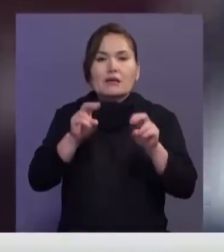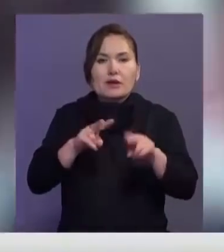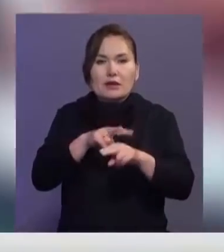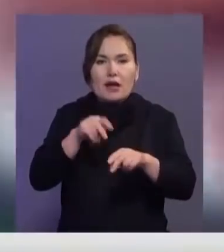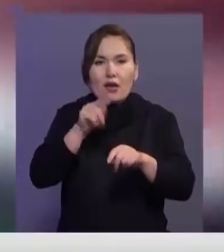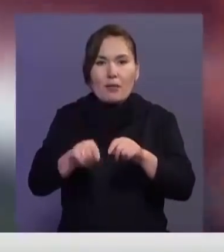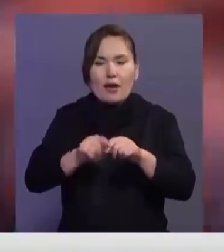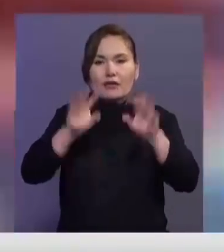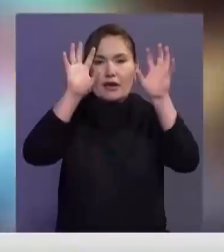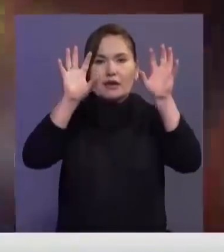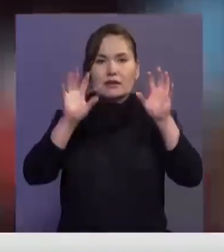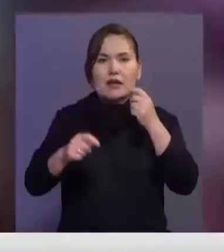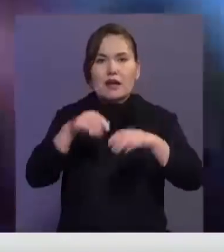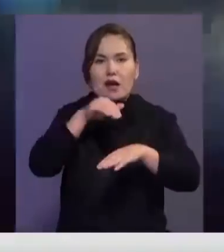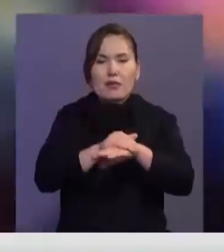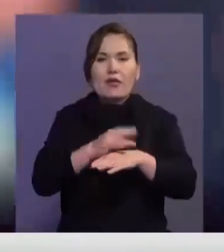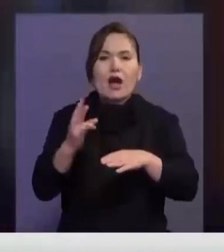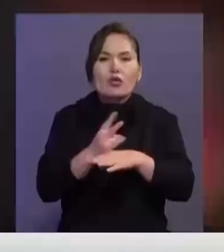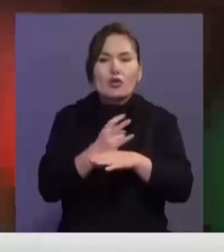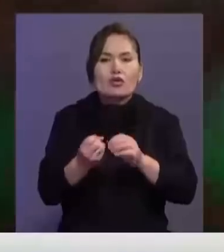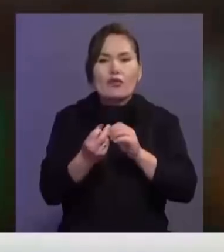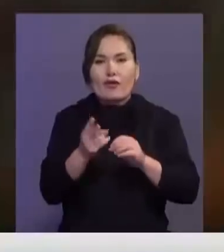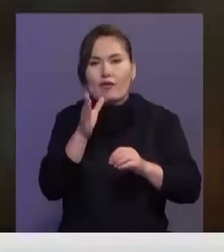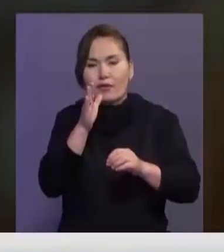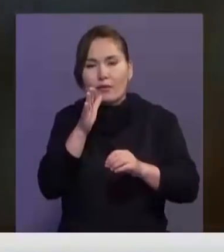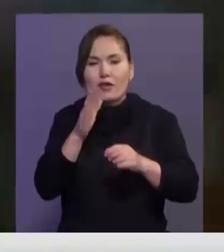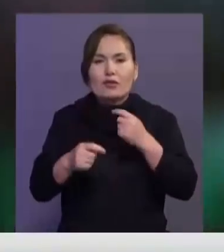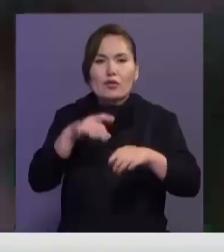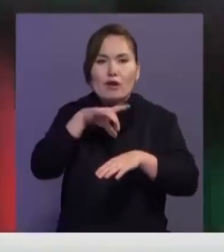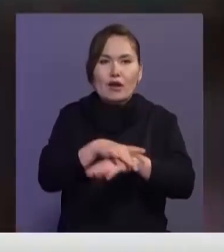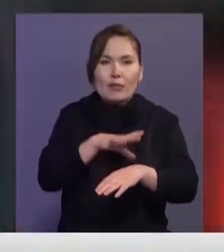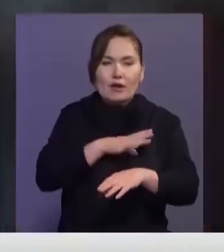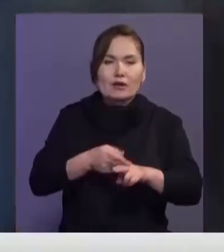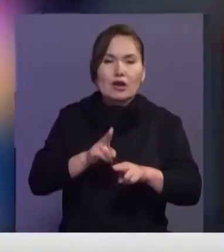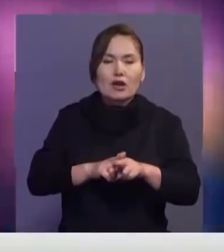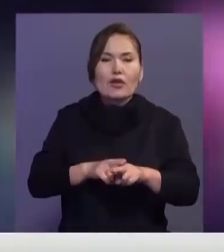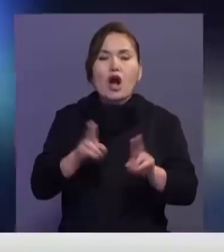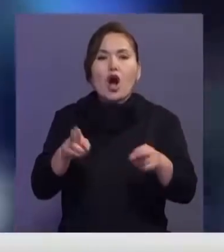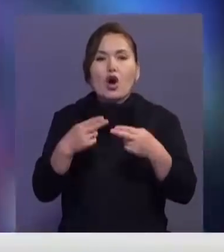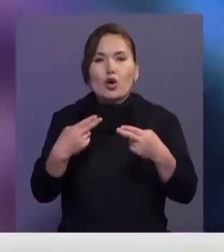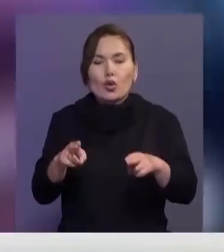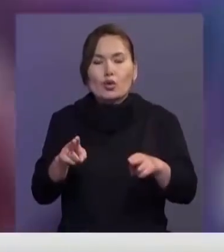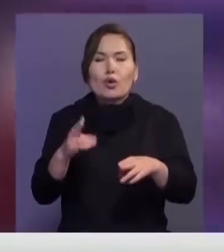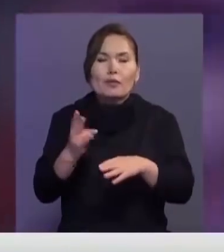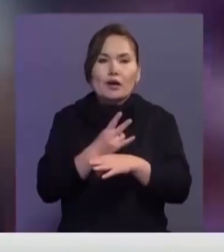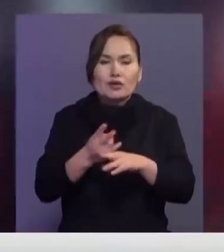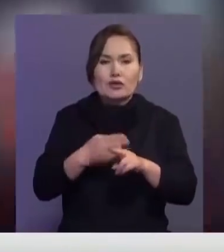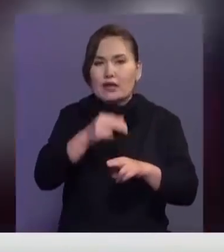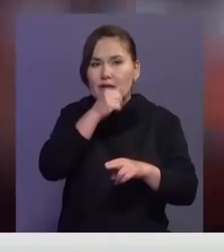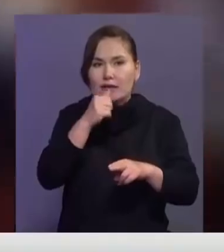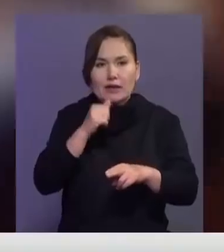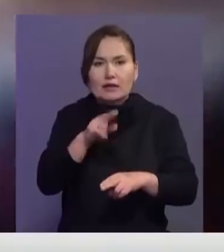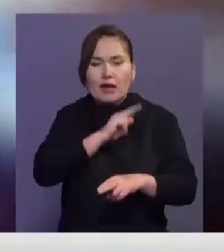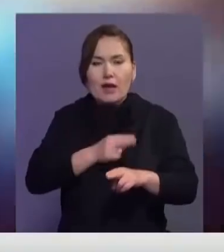орнының занғы қайшы әрекетін түнгі сағат 12-лер шамасында әшкеретті. Клуб қызметкерлер есікті үштен жауып кәсіпін жалғастыра берген, және